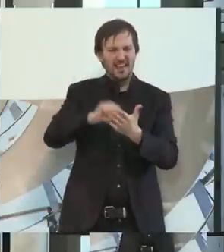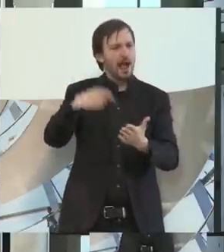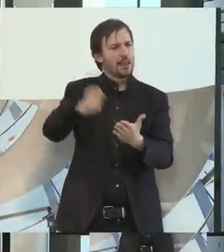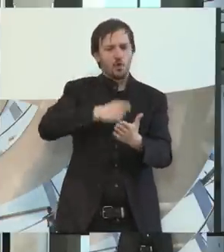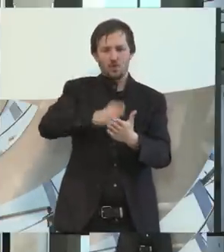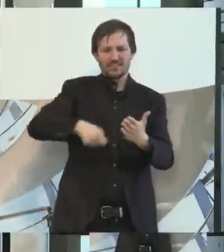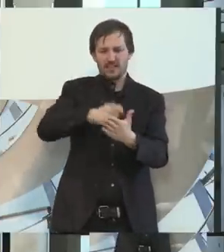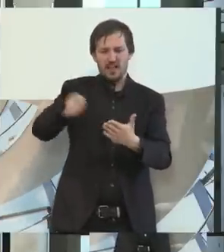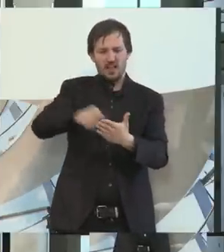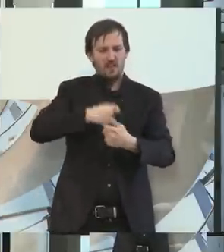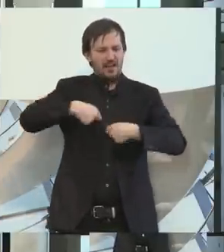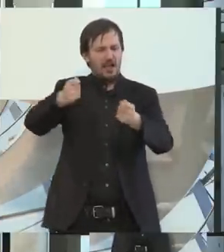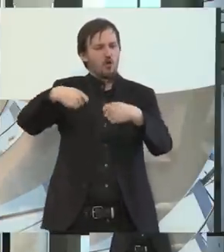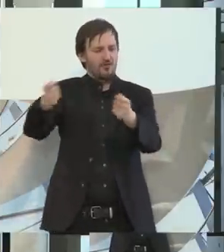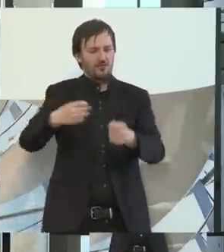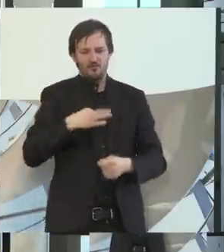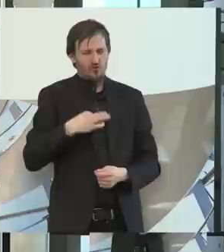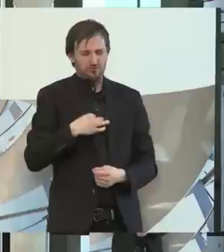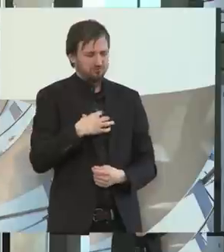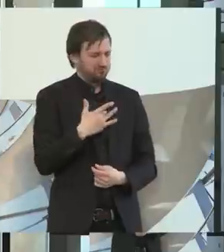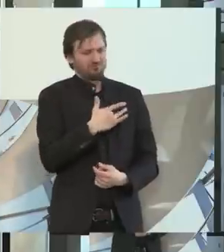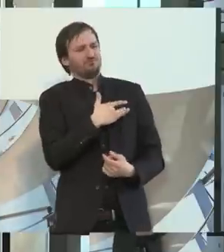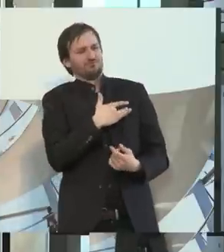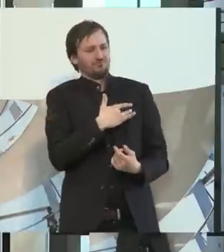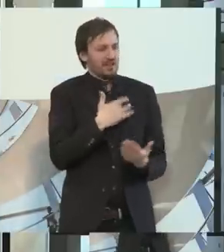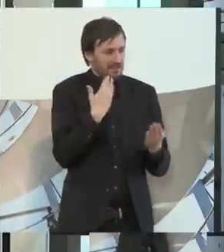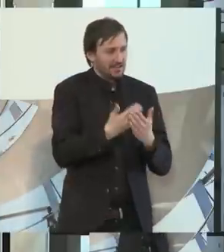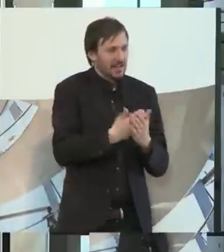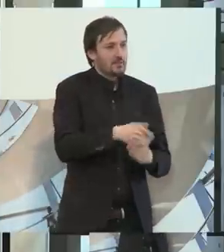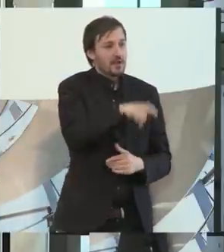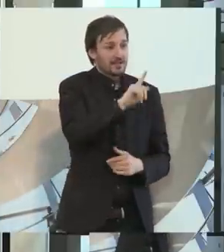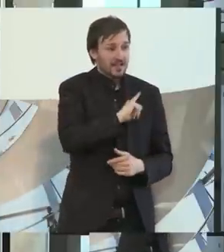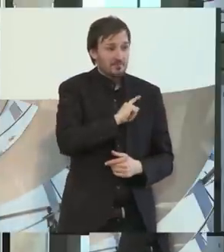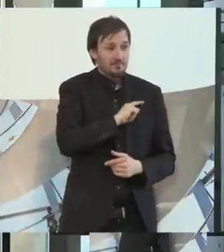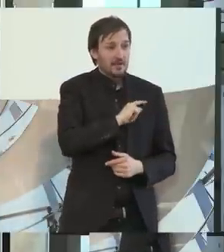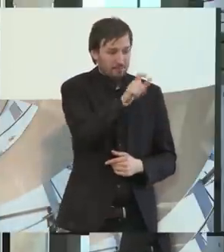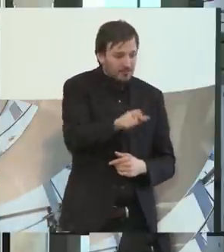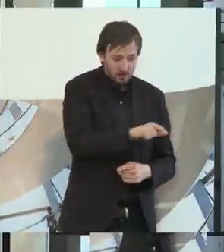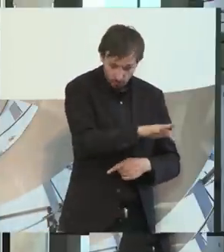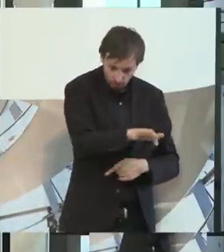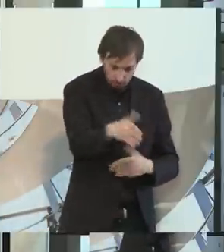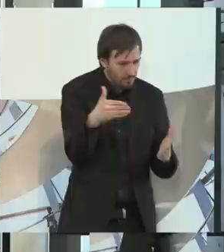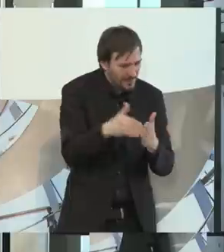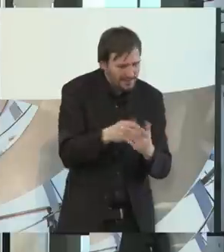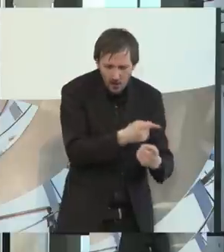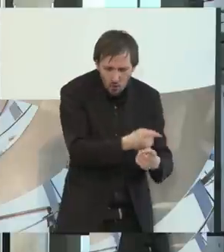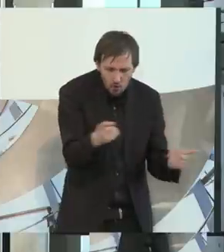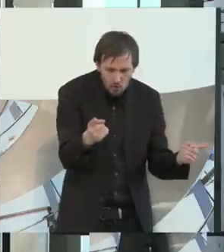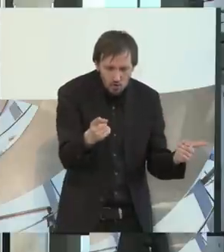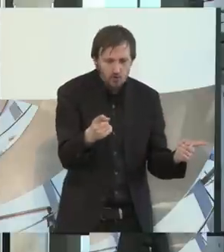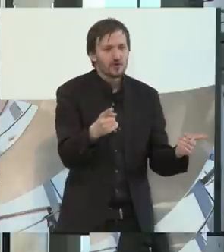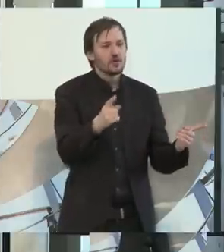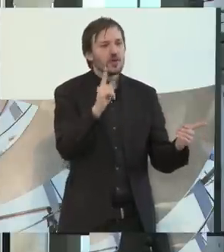Lotterielosverkäufer platzierte. Man hat als behinderter Mensch nicht unbedingt die Gewissheit, dass es mit dem